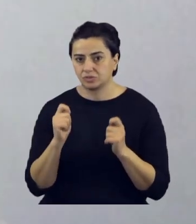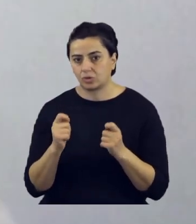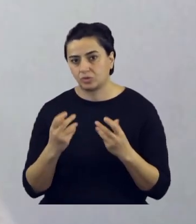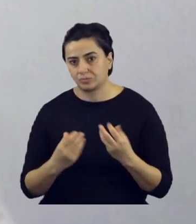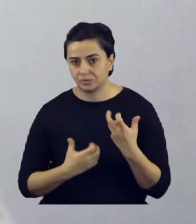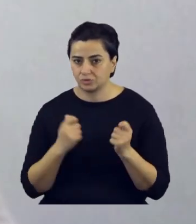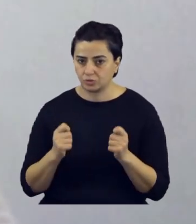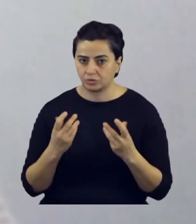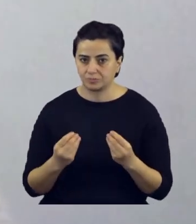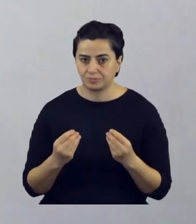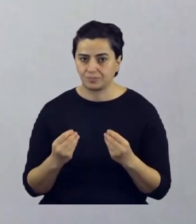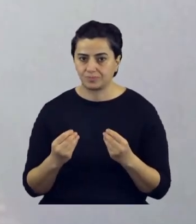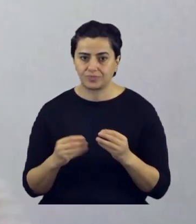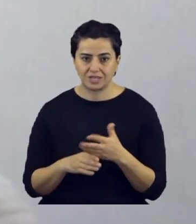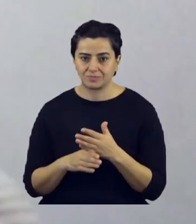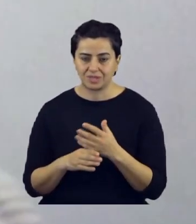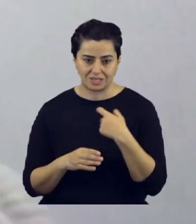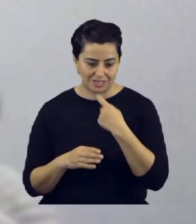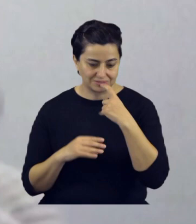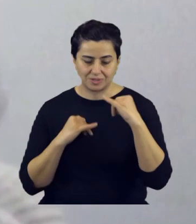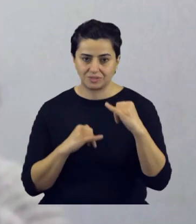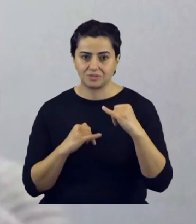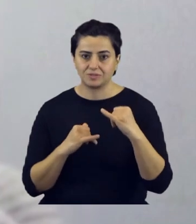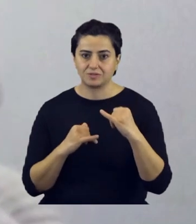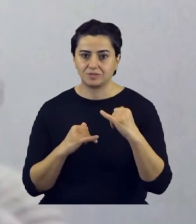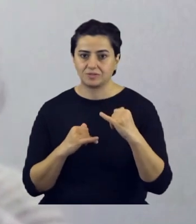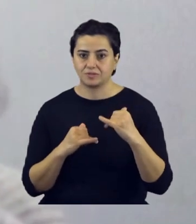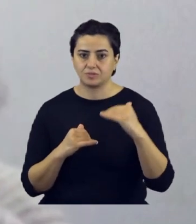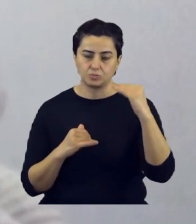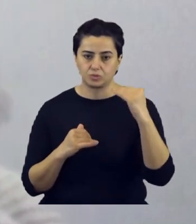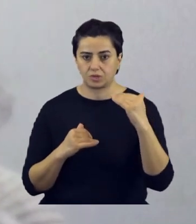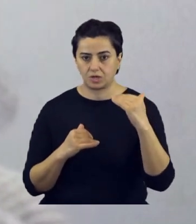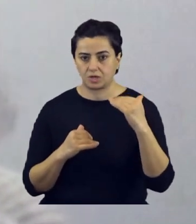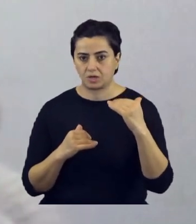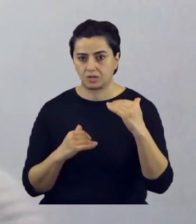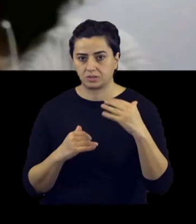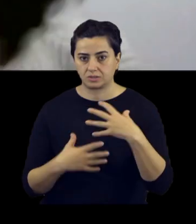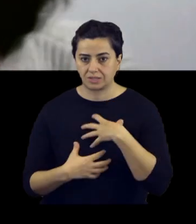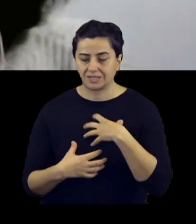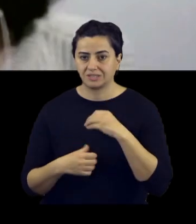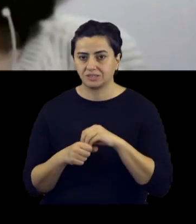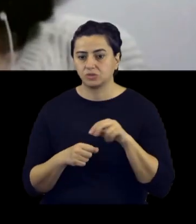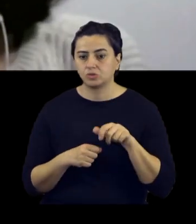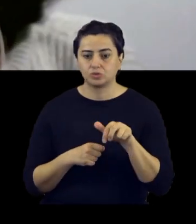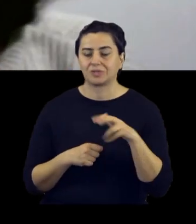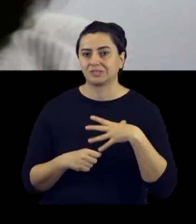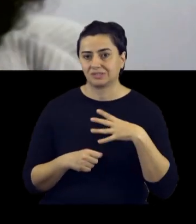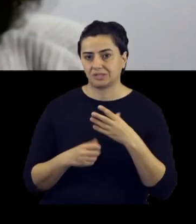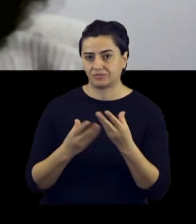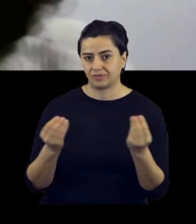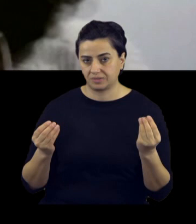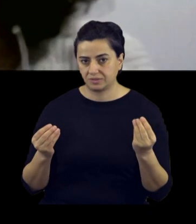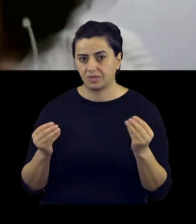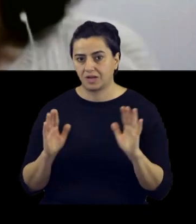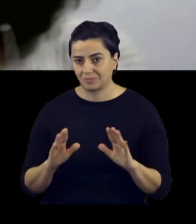zorunda kalıyorum birazcık yani. Çünkü yaşımdaki insanlar biraz oğlunluğa oturmuş. Artık kendi çizgisinde ilerlemeyi isteyen